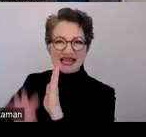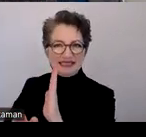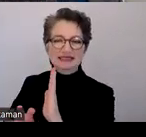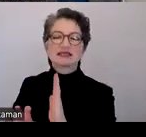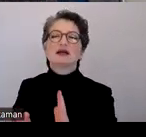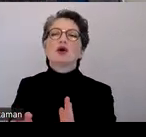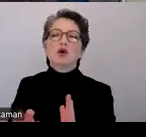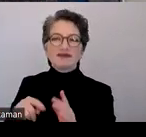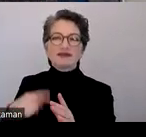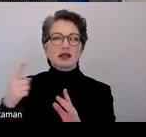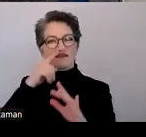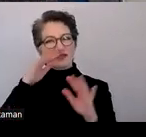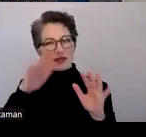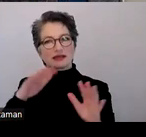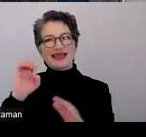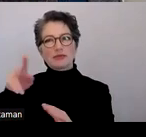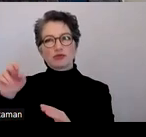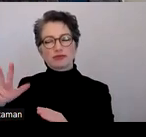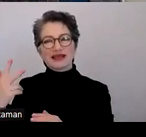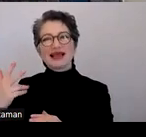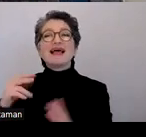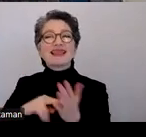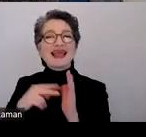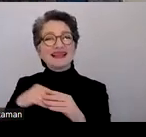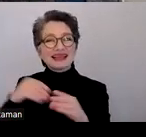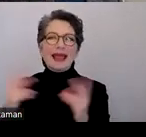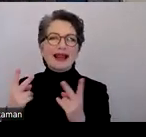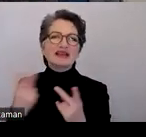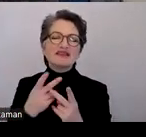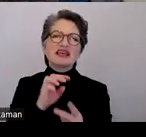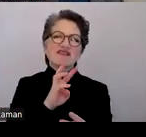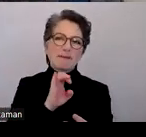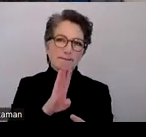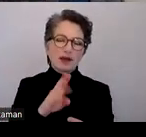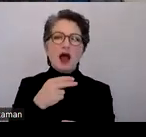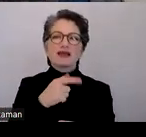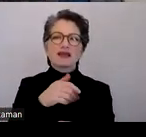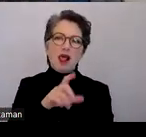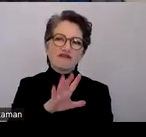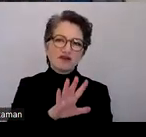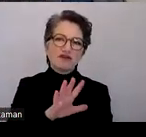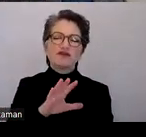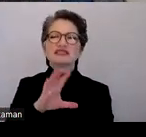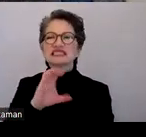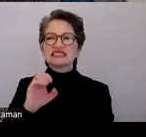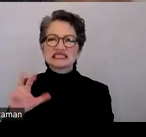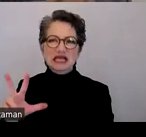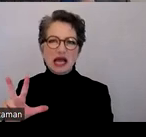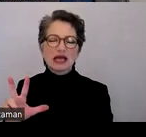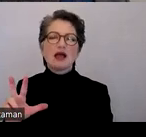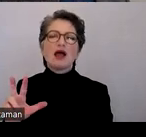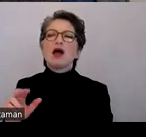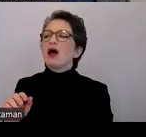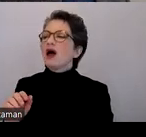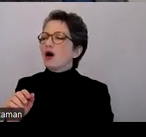Prinzip ein EPUB 3. Die Technologien sind die gleichen wie im Web, also HTML5 und CSS3. Und um